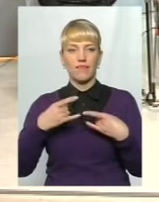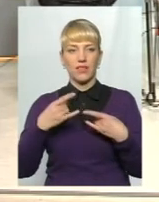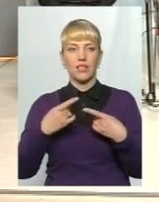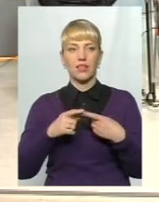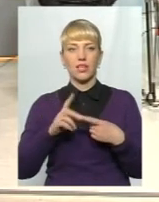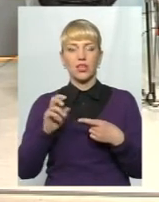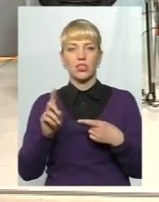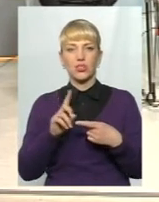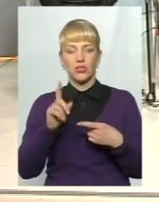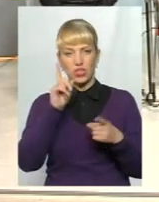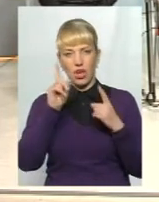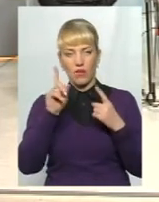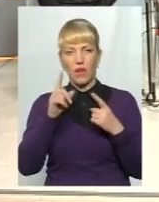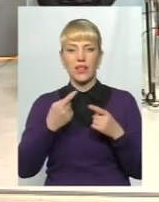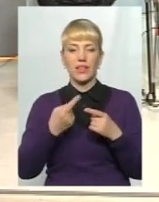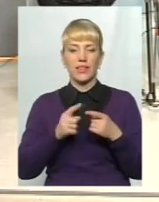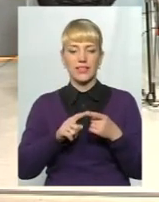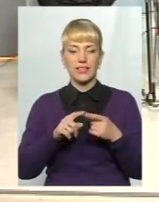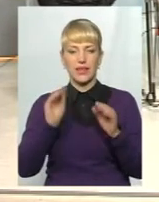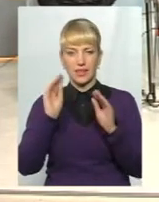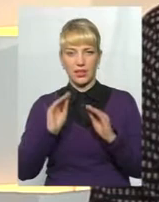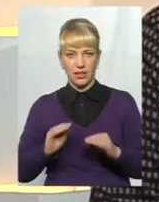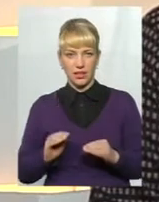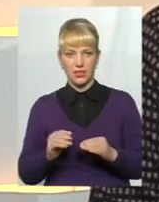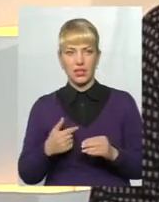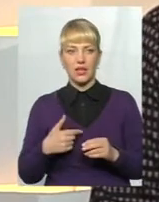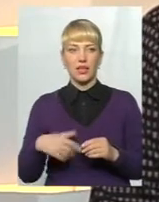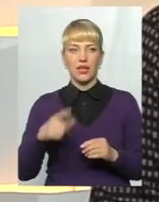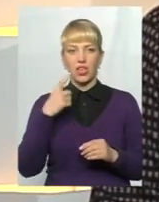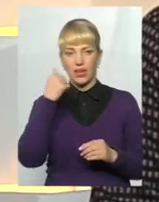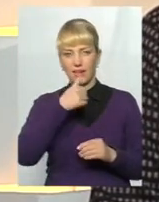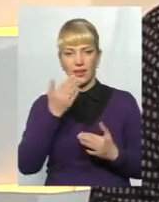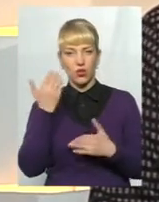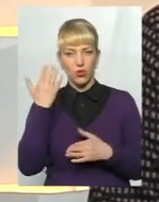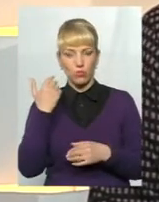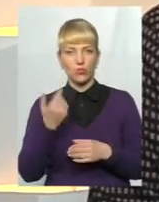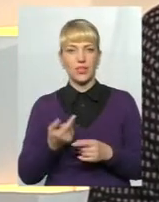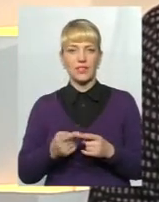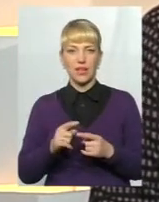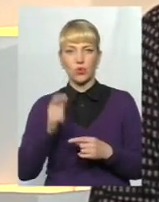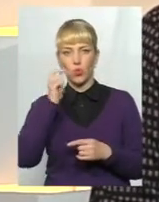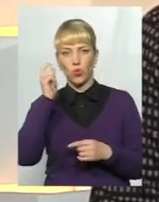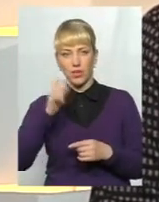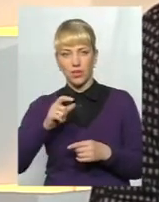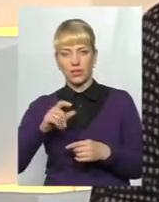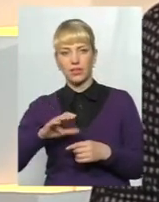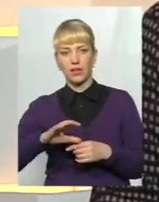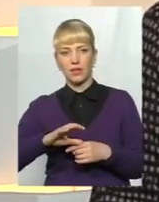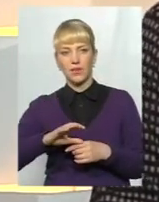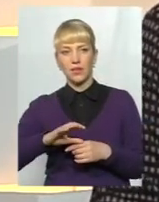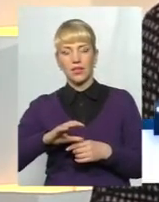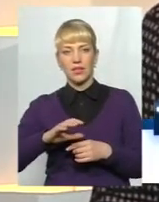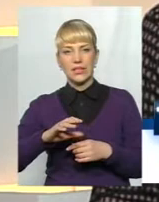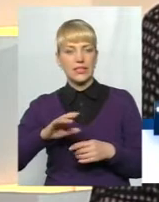шокували нас ці декларації. І однозначно рік тому назад Україна, вона так би, мовти,